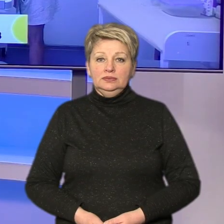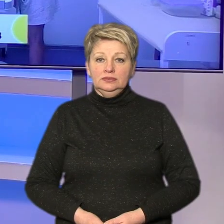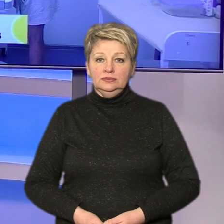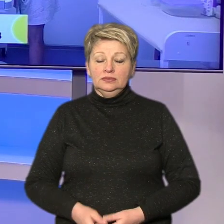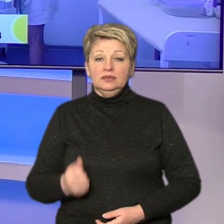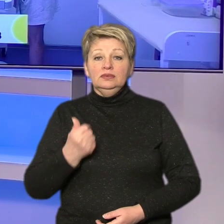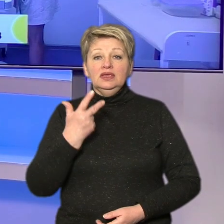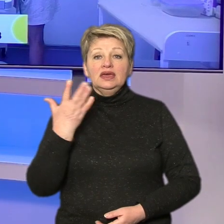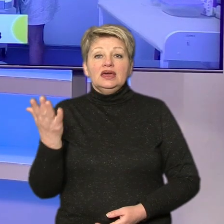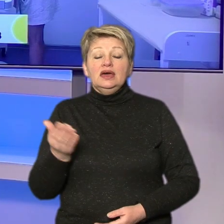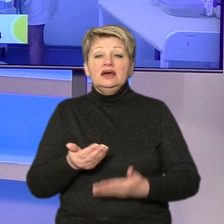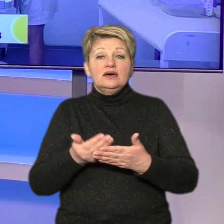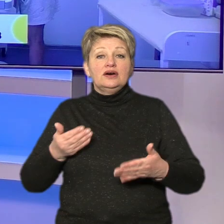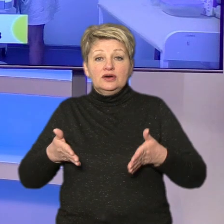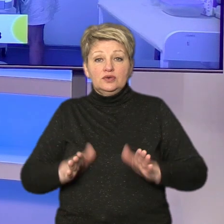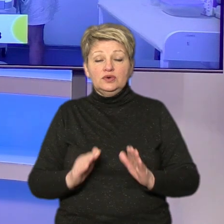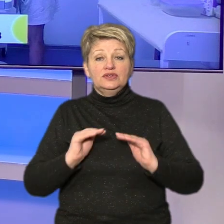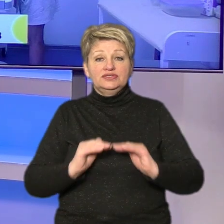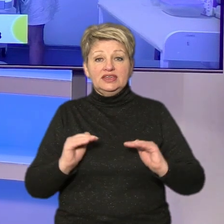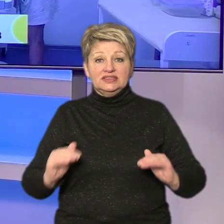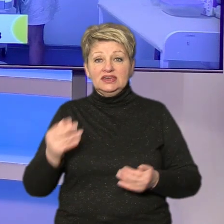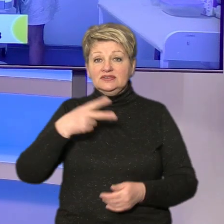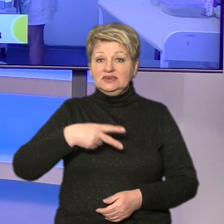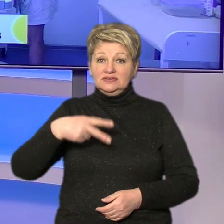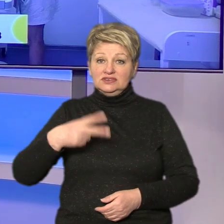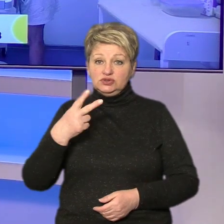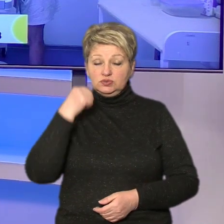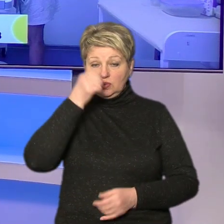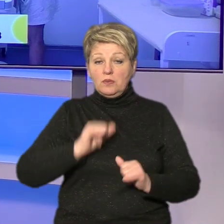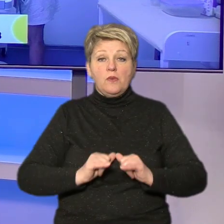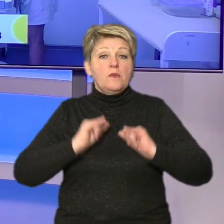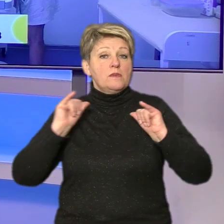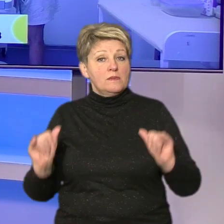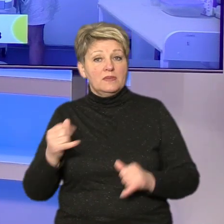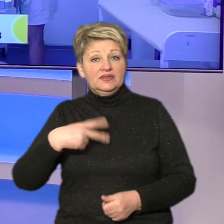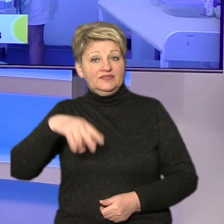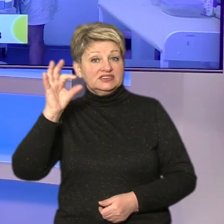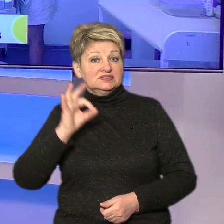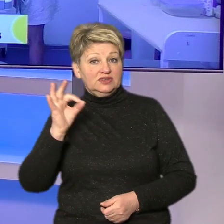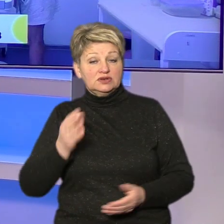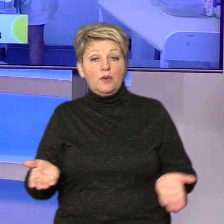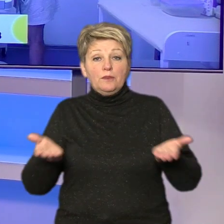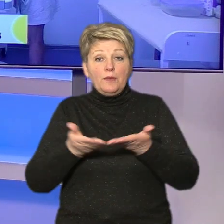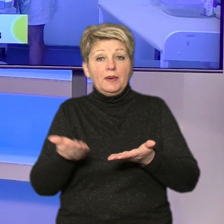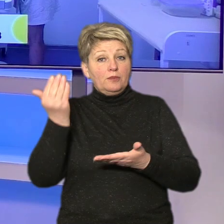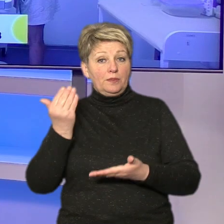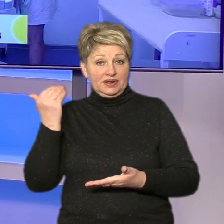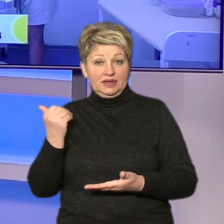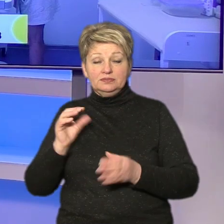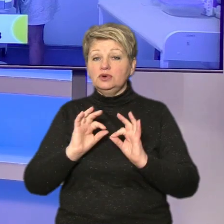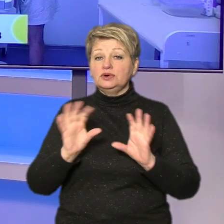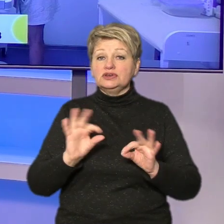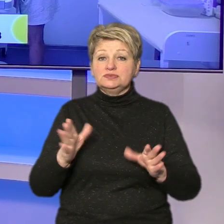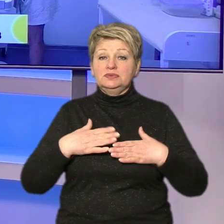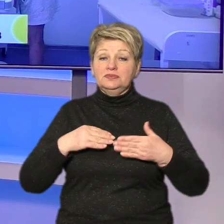Кількість передчасно народжених дітей у 2022 році збільшилася на 20% порівняно з попереднім, розповіла